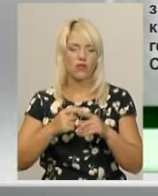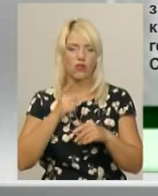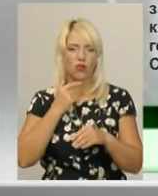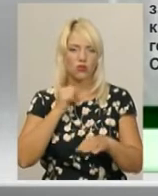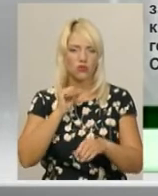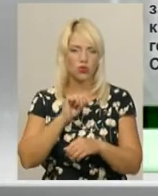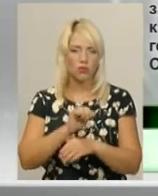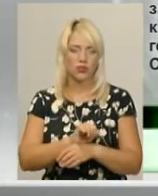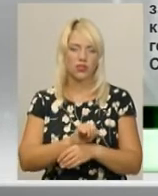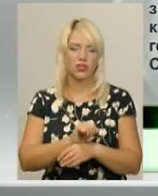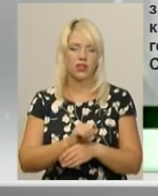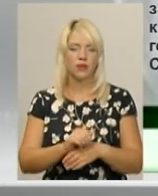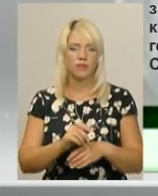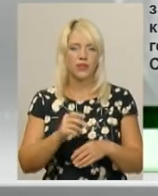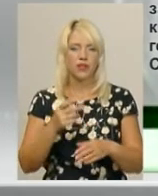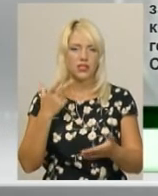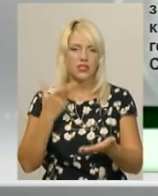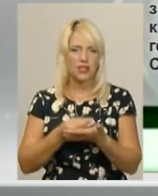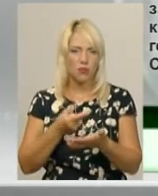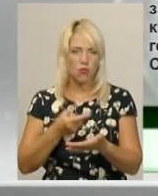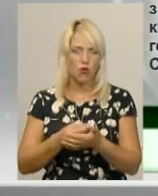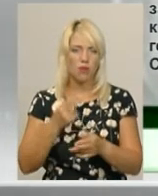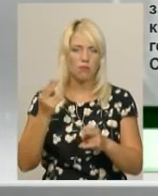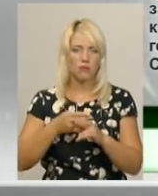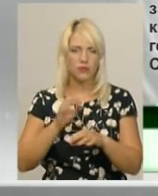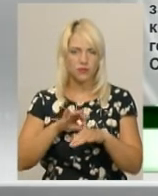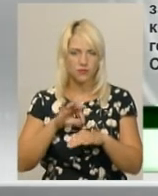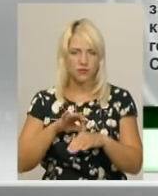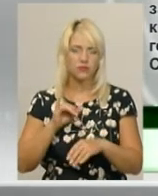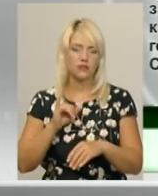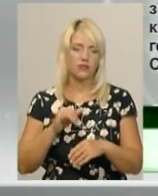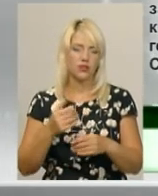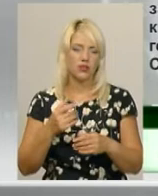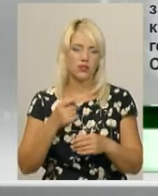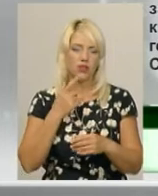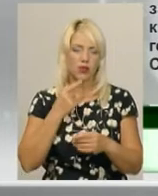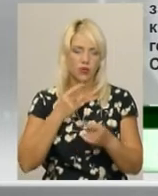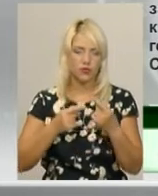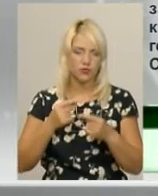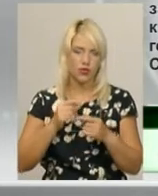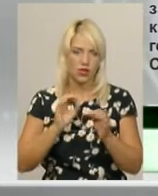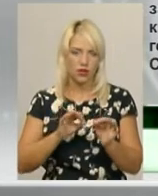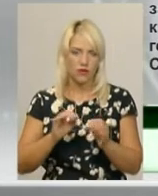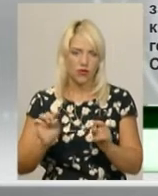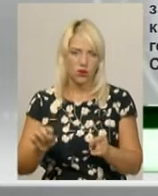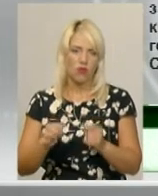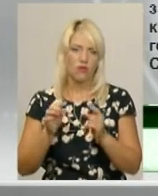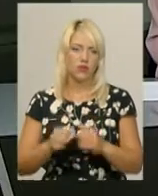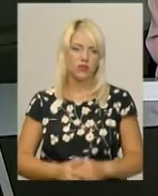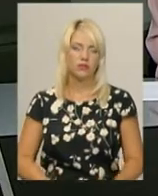зупинена, яка була знеболена, гемодинаміка відновлена, стан його вже дозволяв транспортувати.